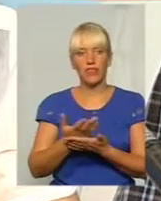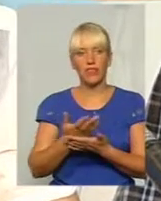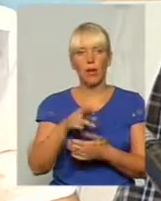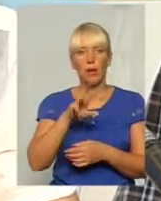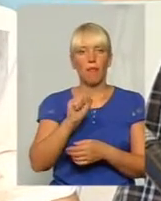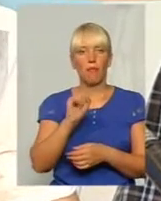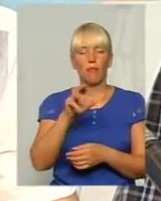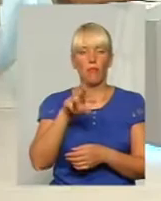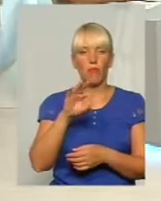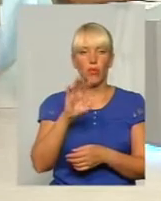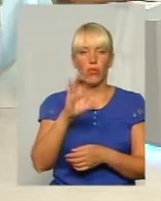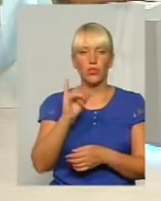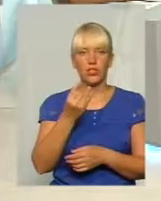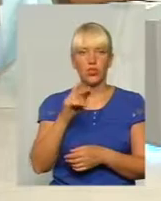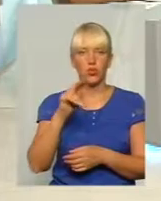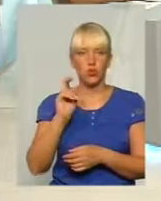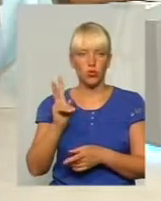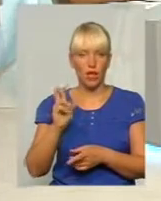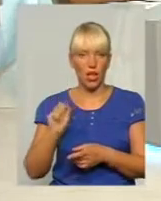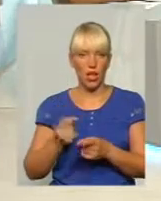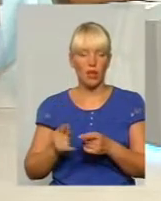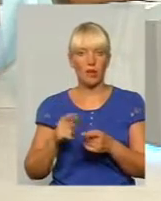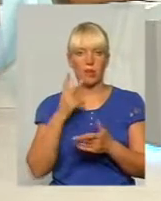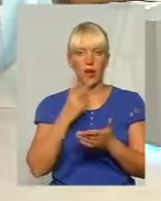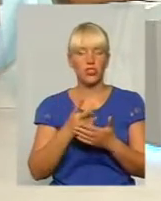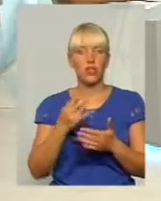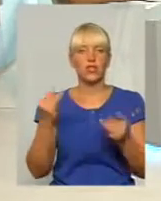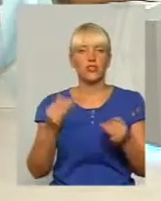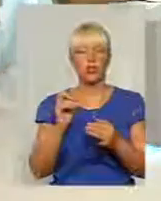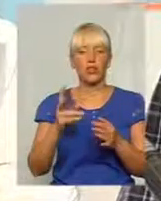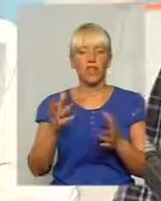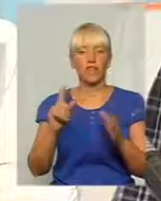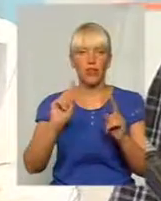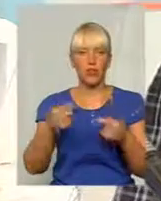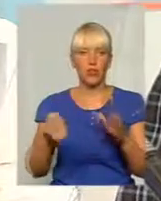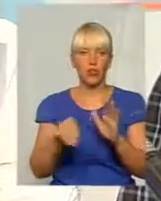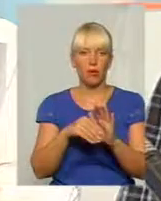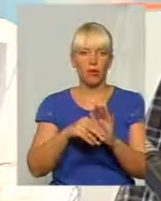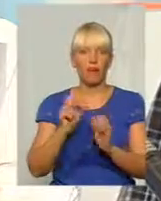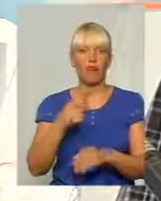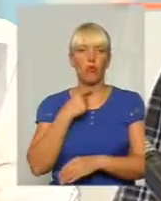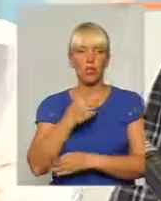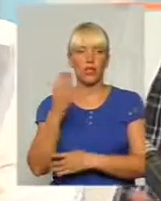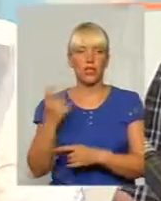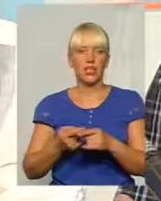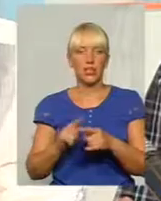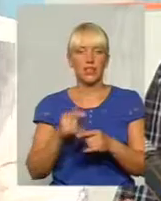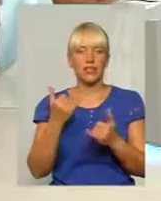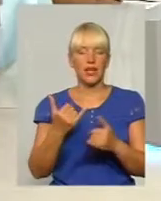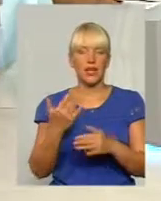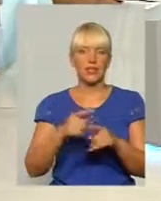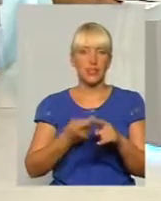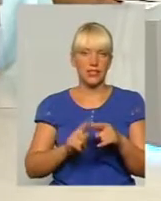Мосійчука. Ми бачили цю історію, як вимагають хабарі, як голосували. І зараз це народний депутат і нічого.